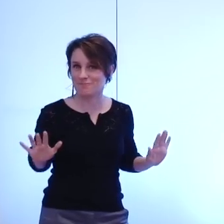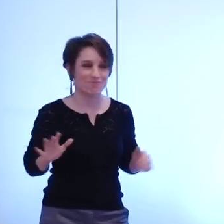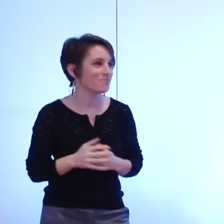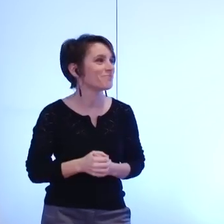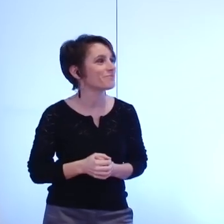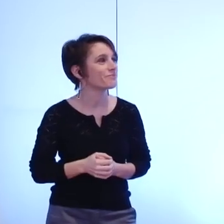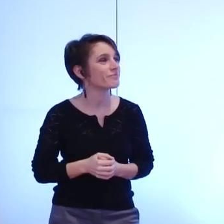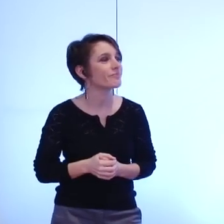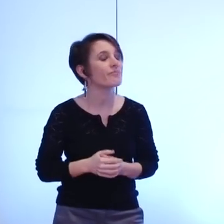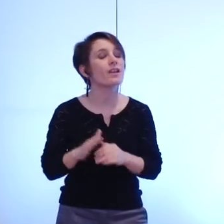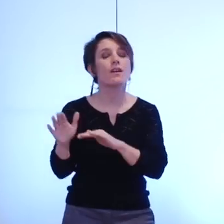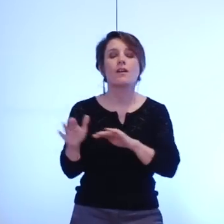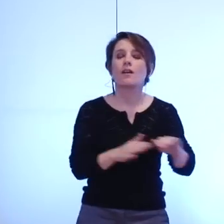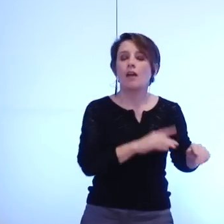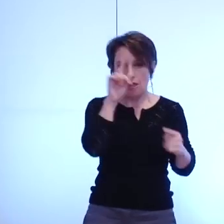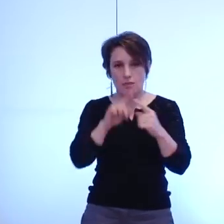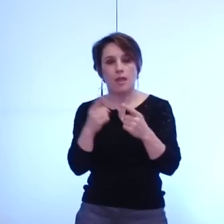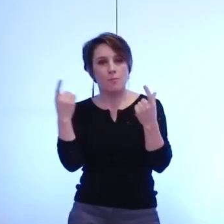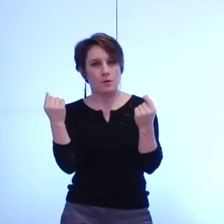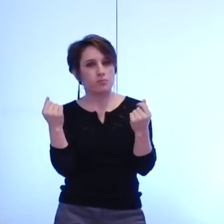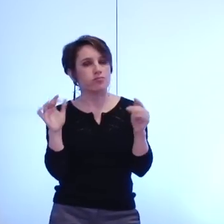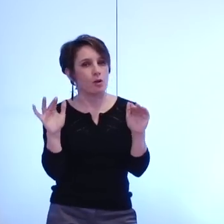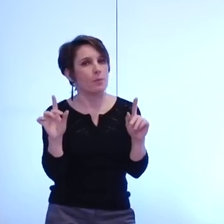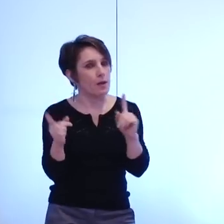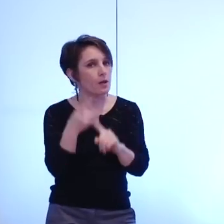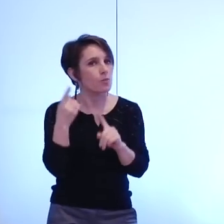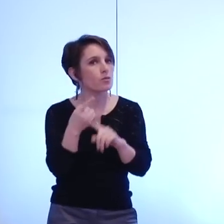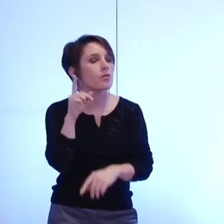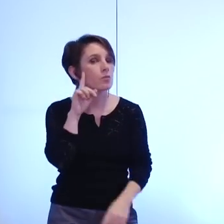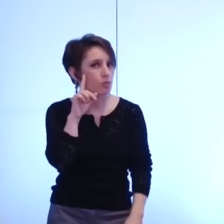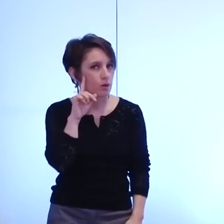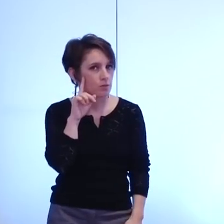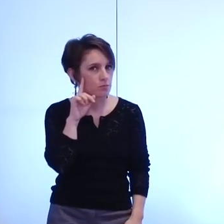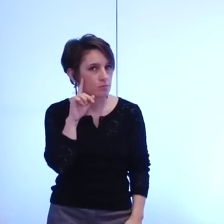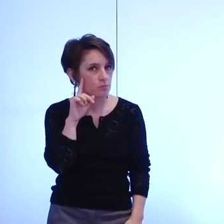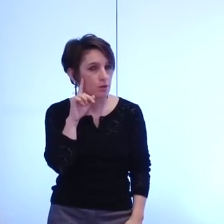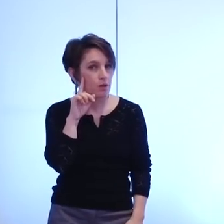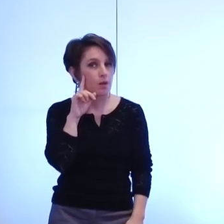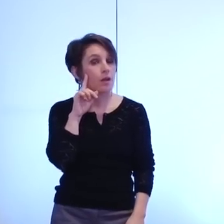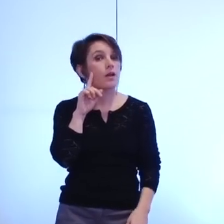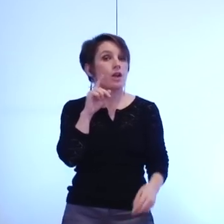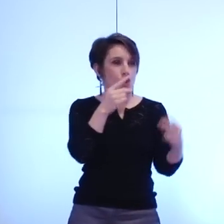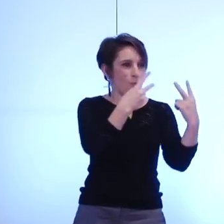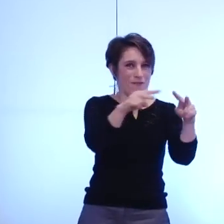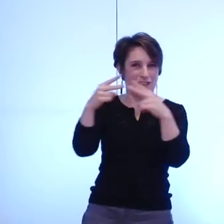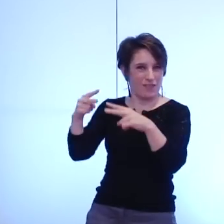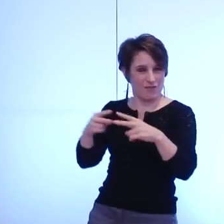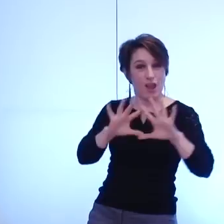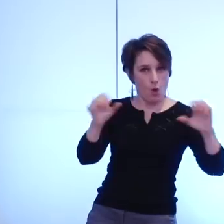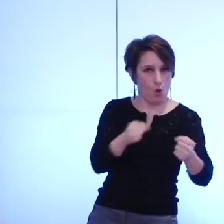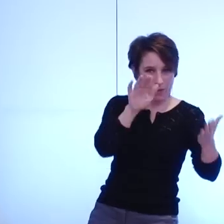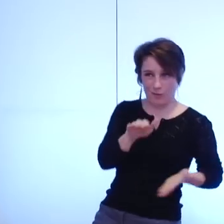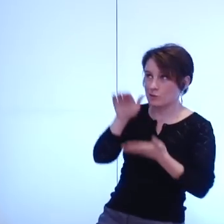et enfin la question financière parce qu'il est tout de même hallucinant que les communes transfèrent à la métropole des compétences